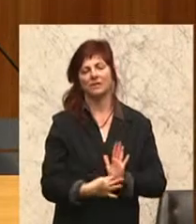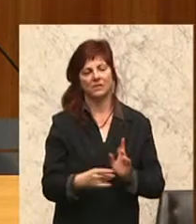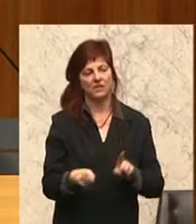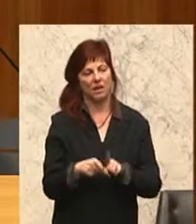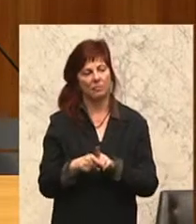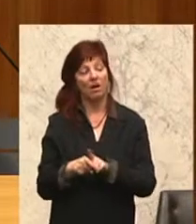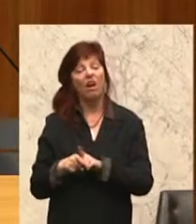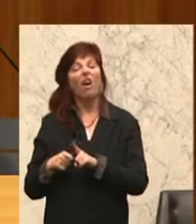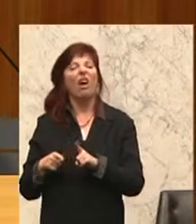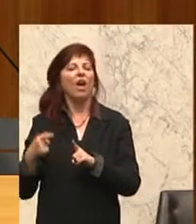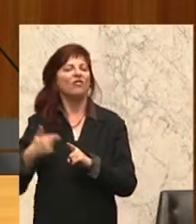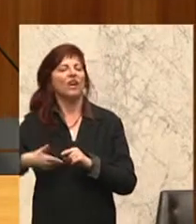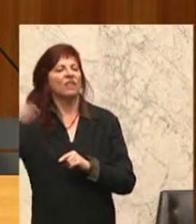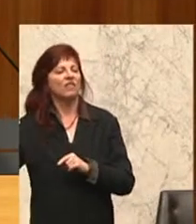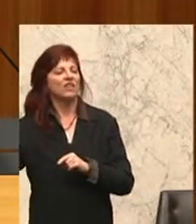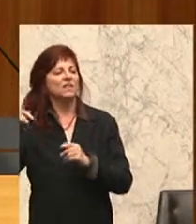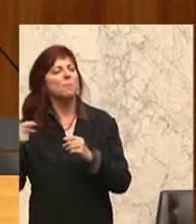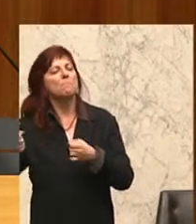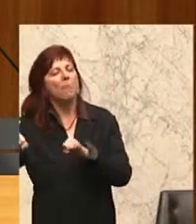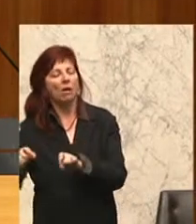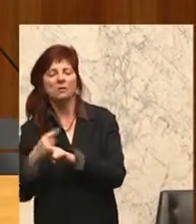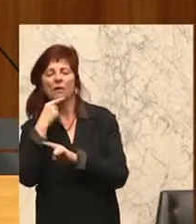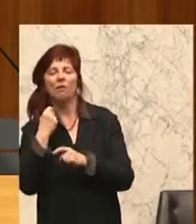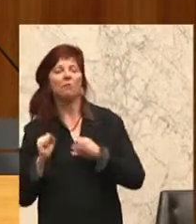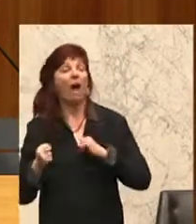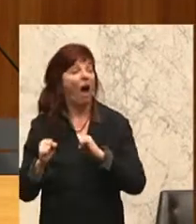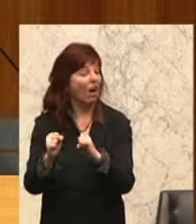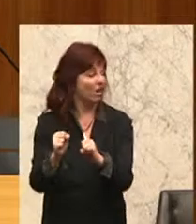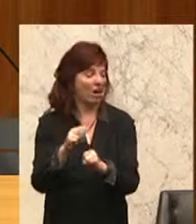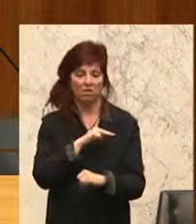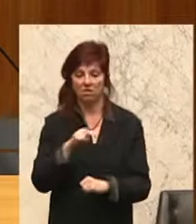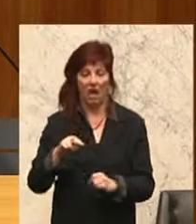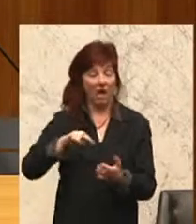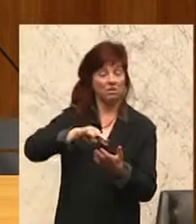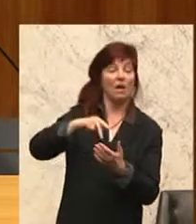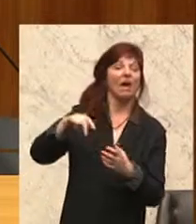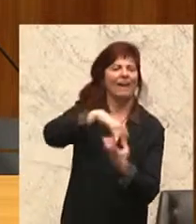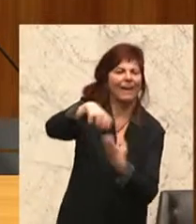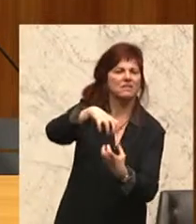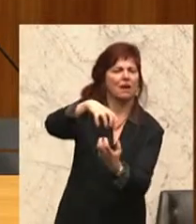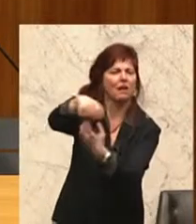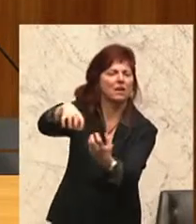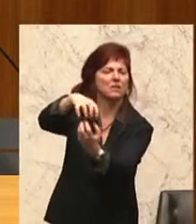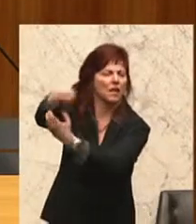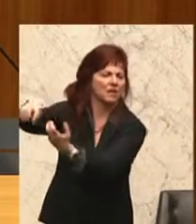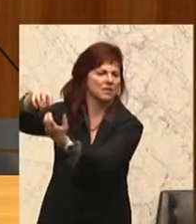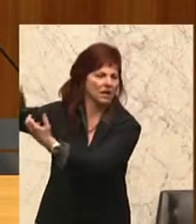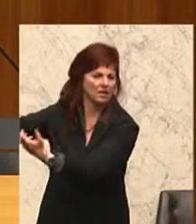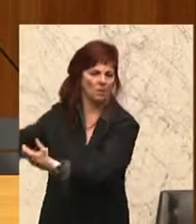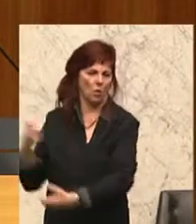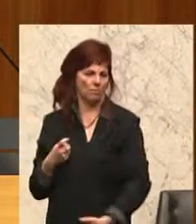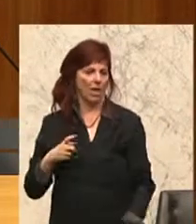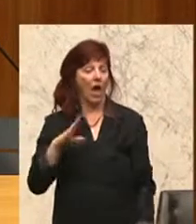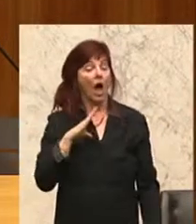und sie daumeln, sehr geehrte Damen und Herren von der österreichischen Bundesregierung, von einer Krise in die nächste. Das, was dabei aber verloren geht, ist der